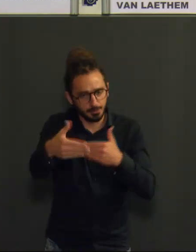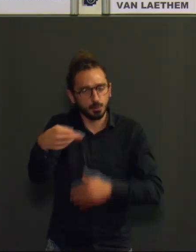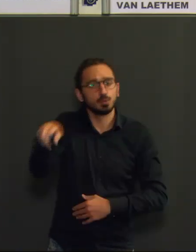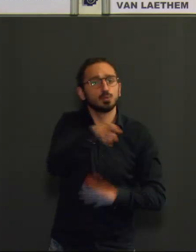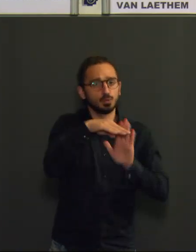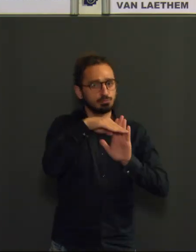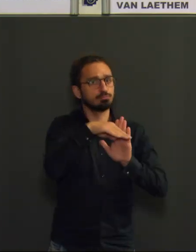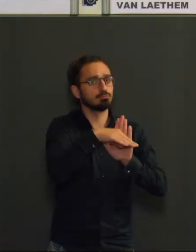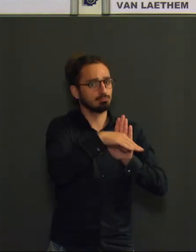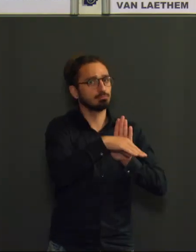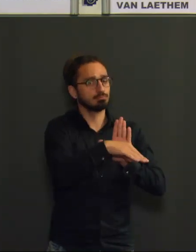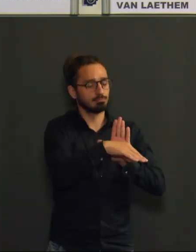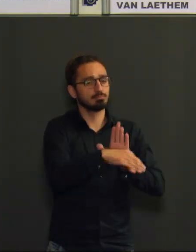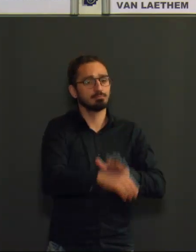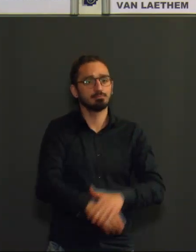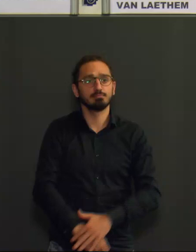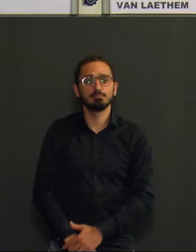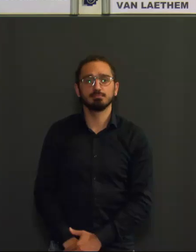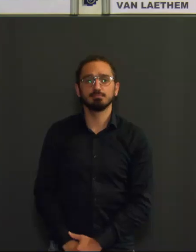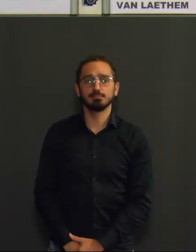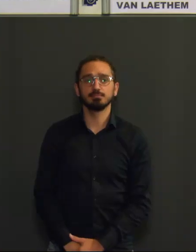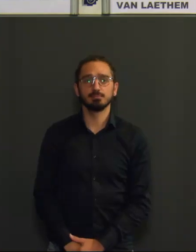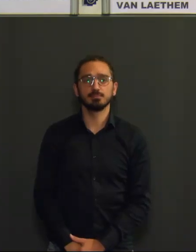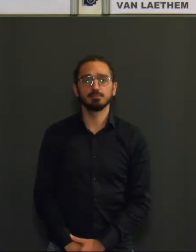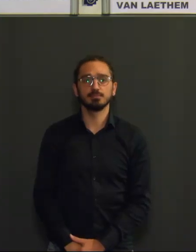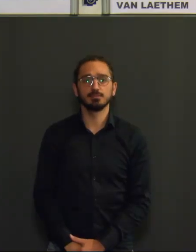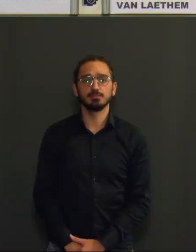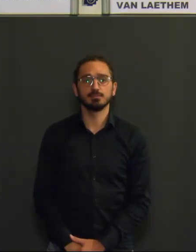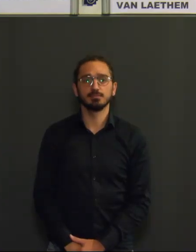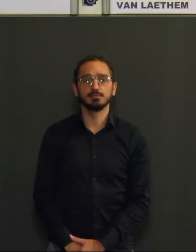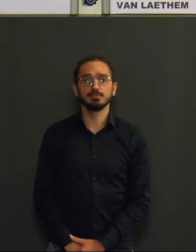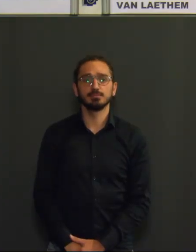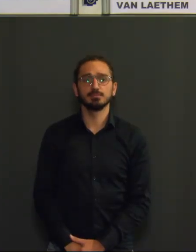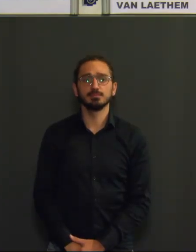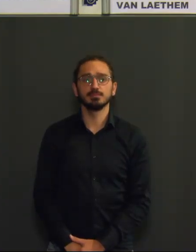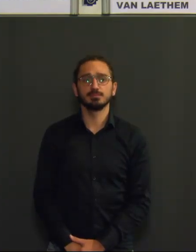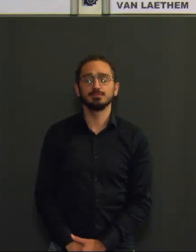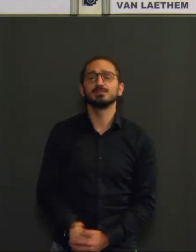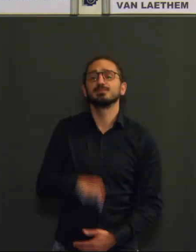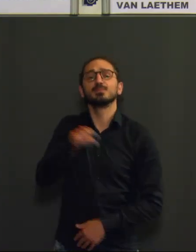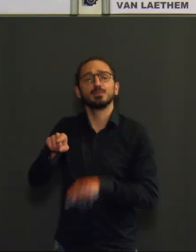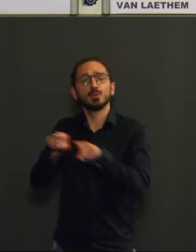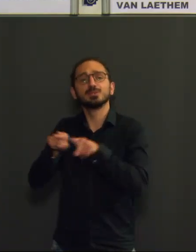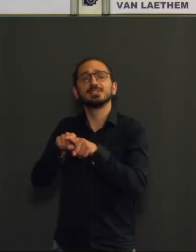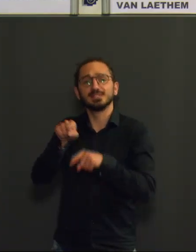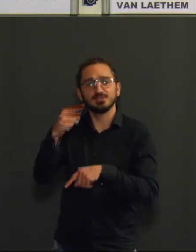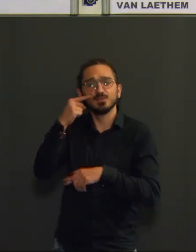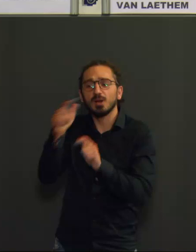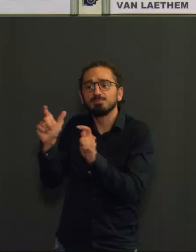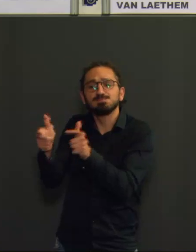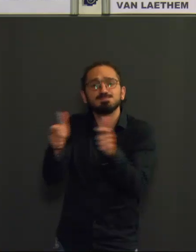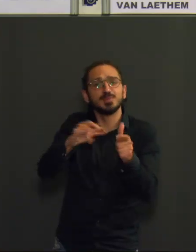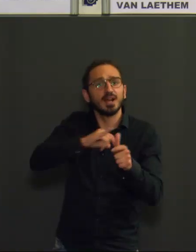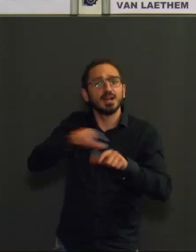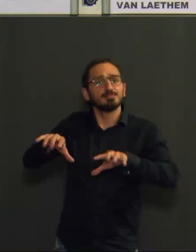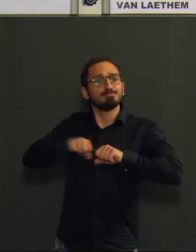Il est encourageant aussi de se rendre compte que le pourcentage de tests positifs par rapport au total des tests qui